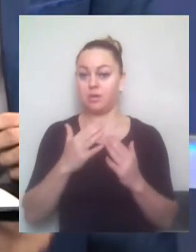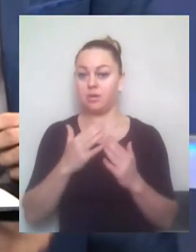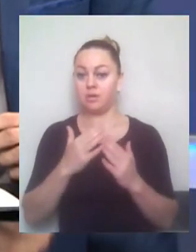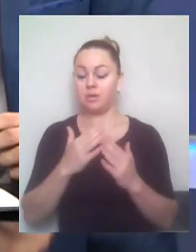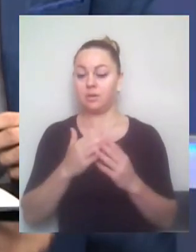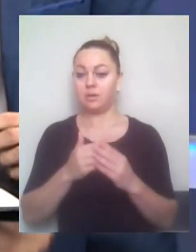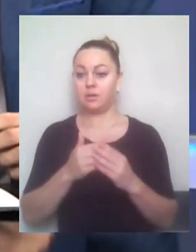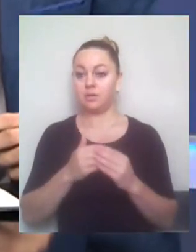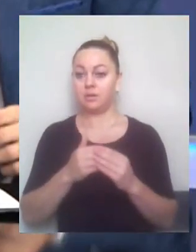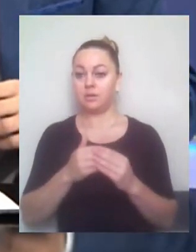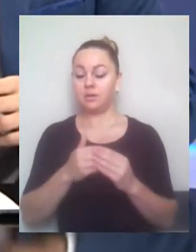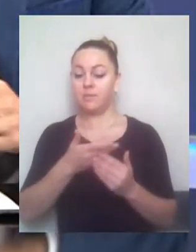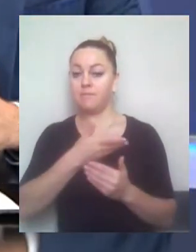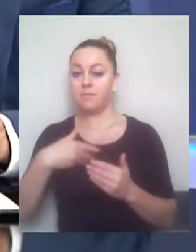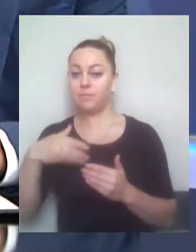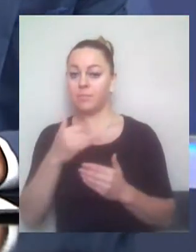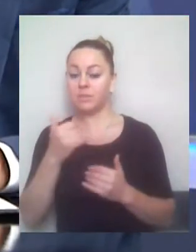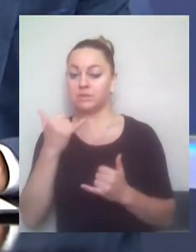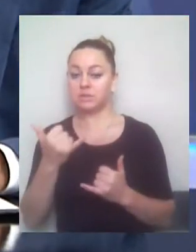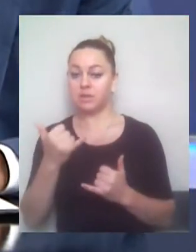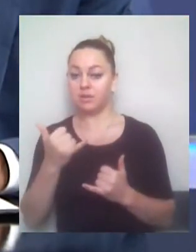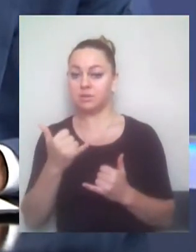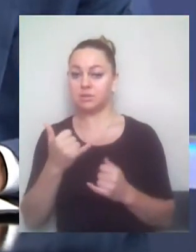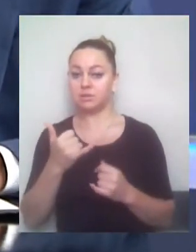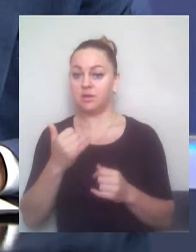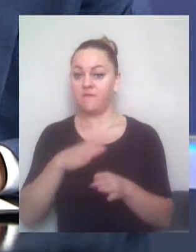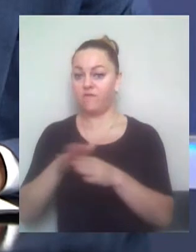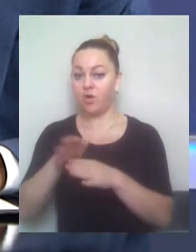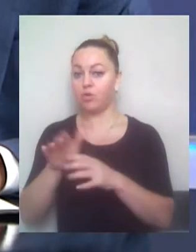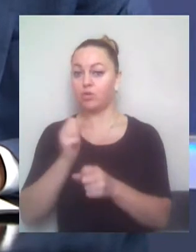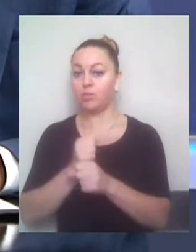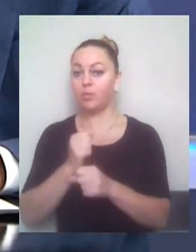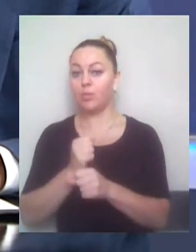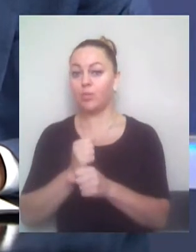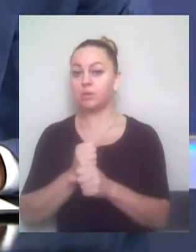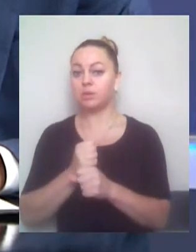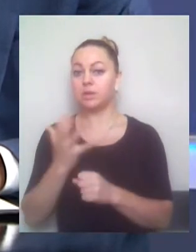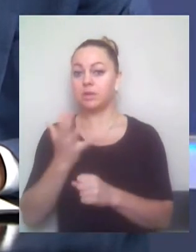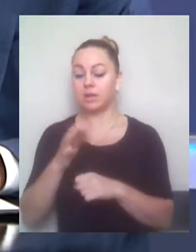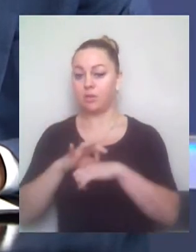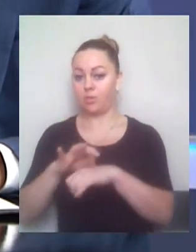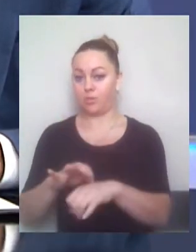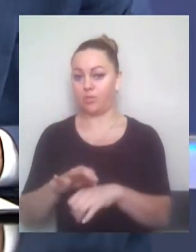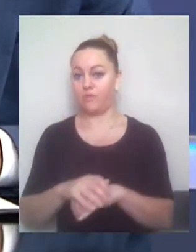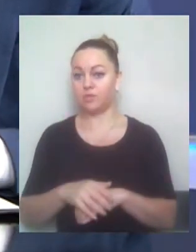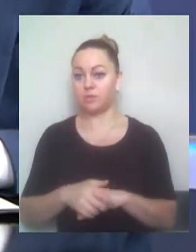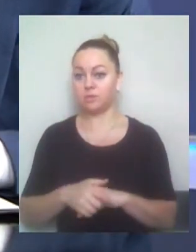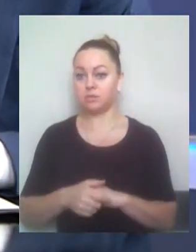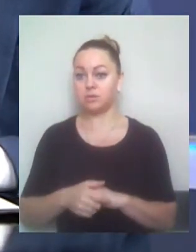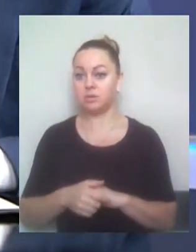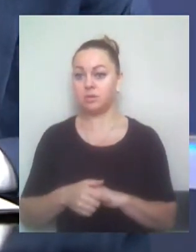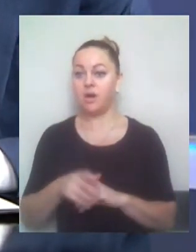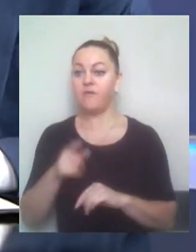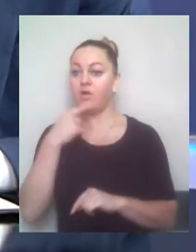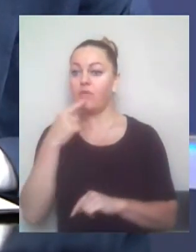Тому саме для укріплення цієї стіни виконуються ті роботи, які зараз ведуться на об'єкт. Але те, про що